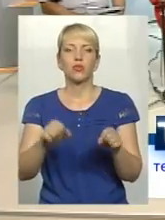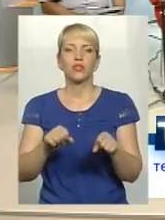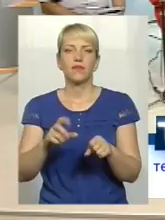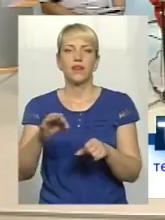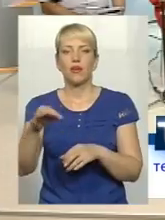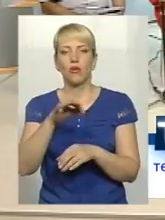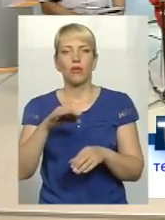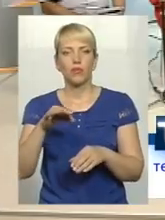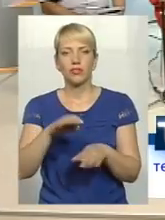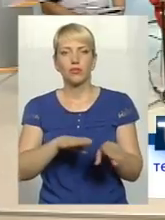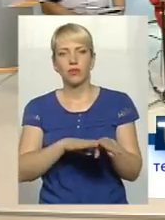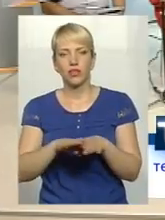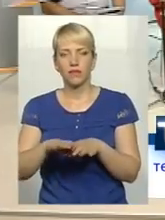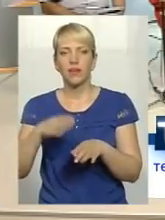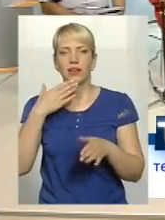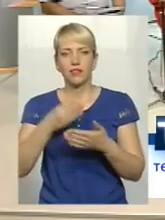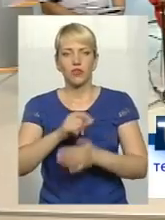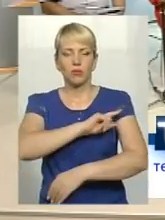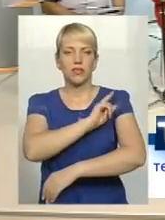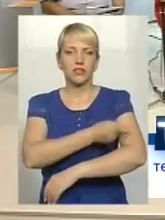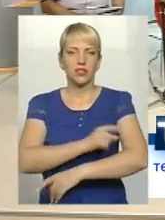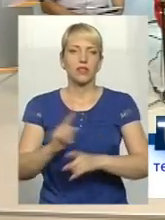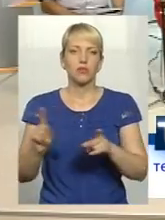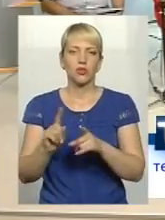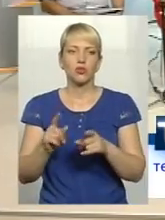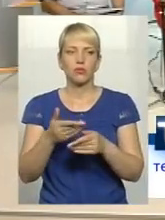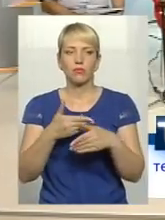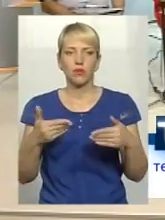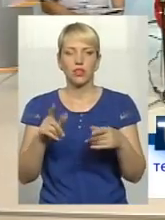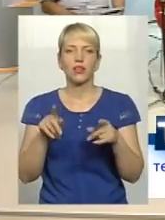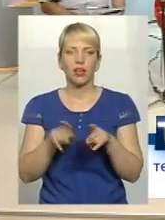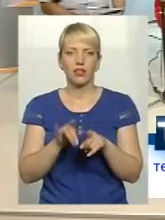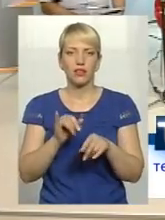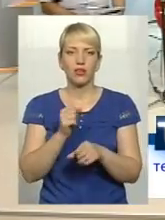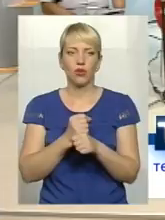обласному рівні своїми силами, що ми, наприклад, і робимо.